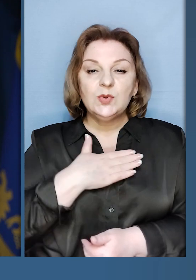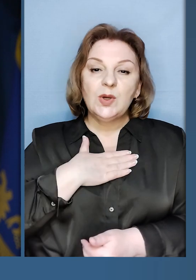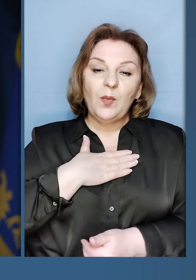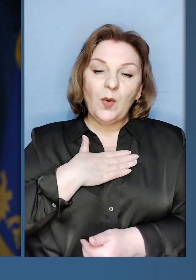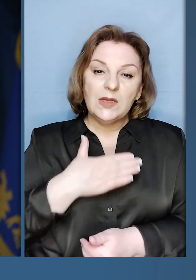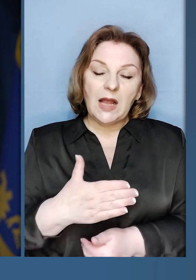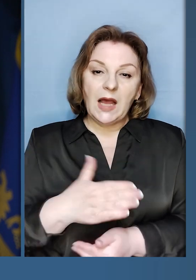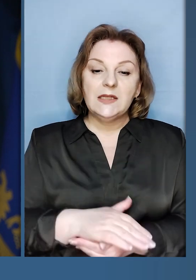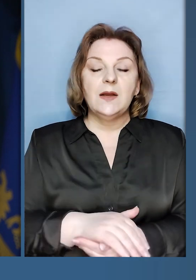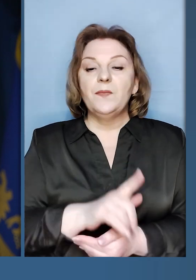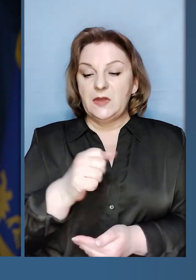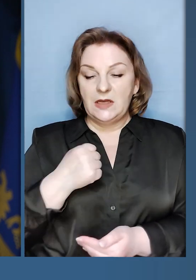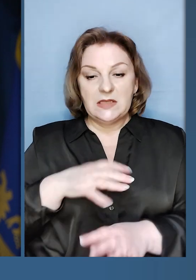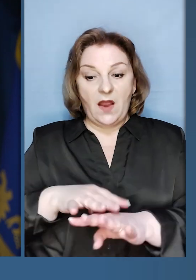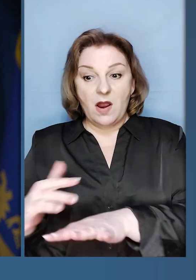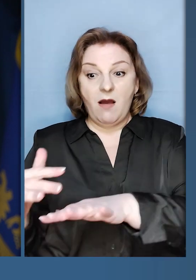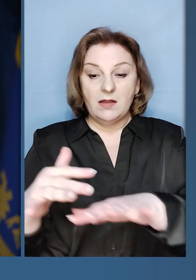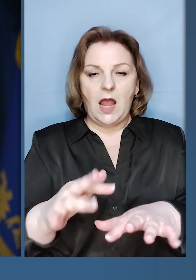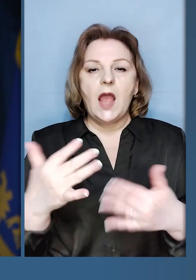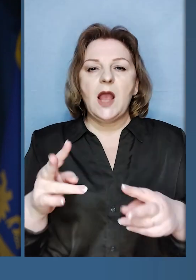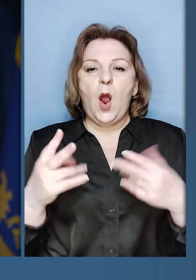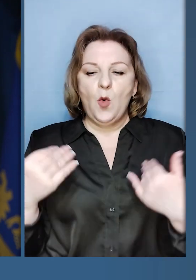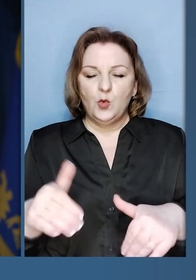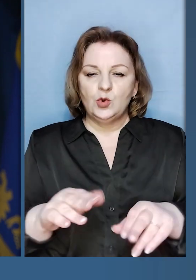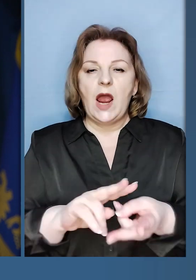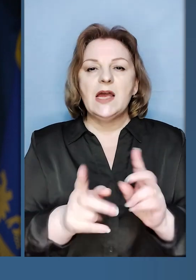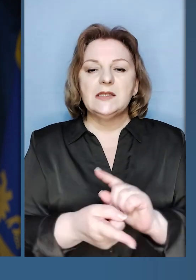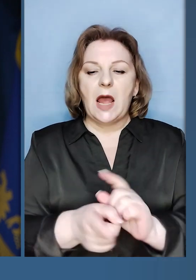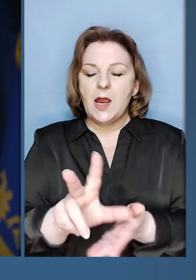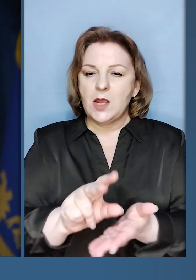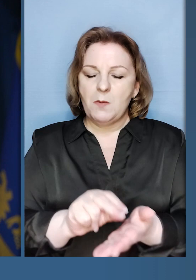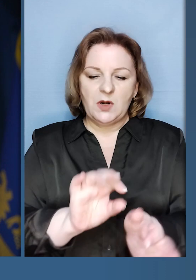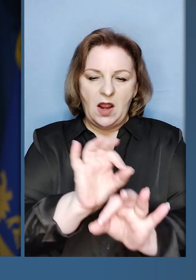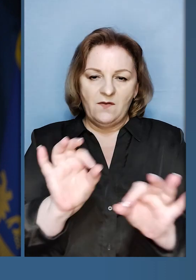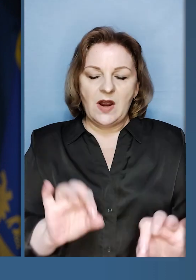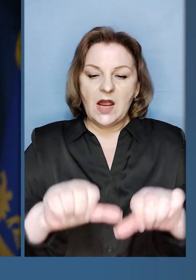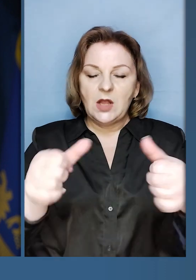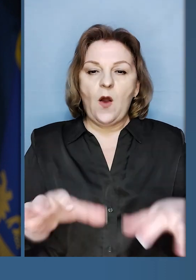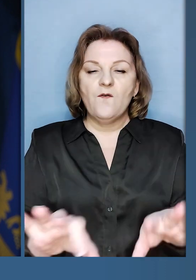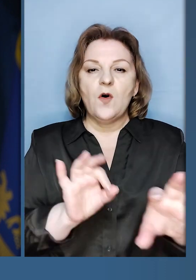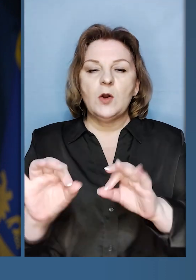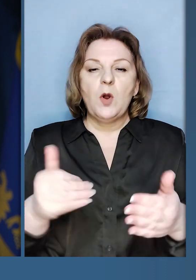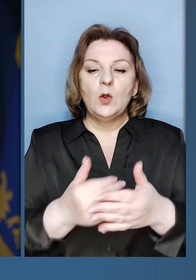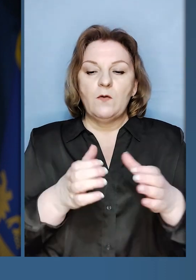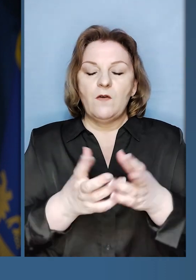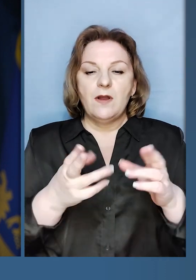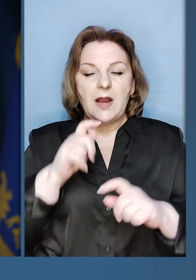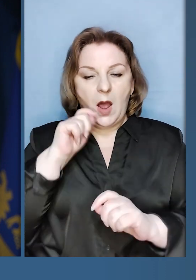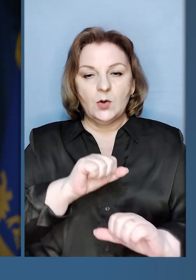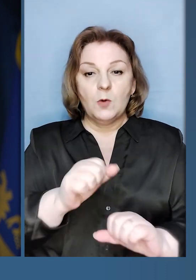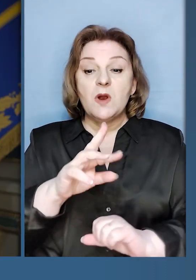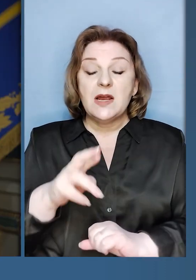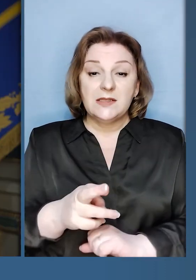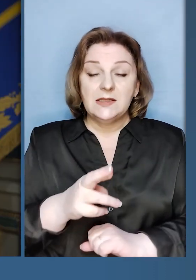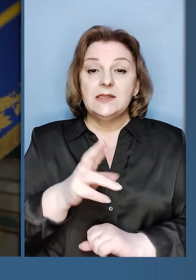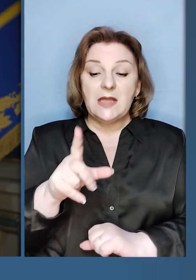подякувати за гвардію наступу, яка вже стала прикладом взірцевого формування нових бригад для української